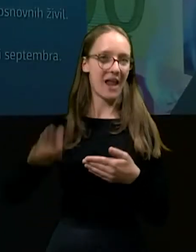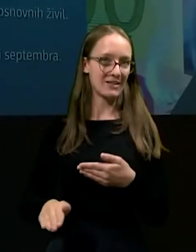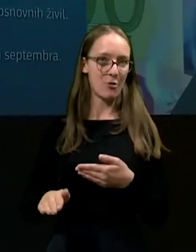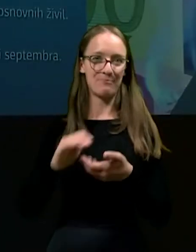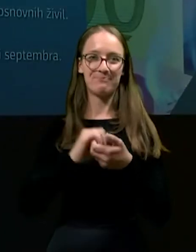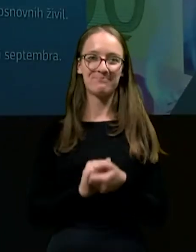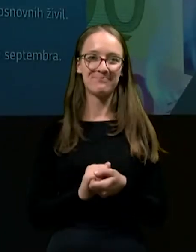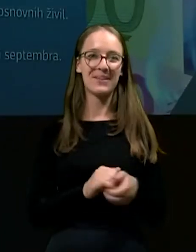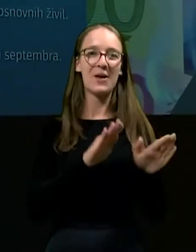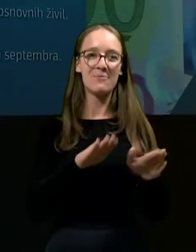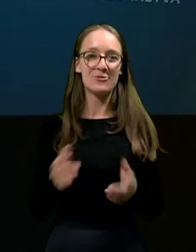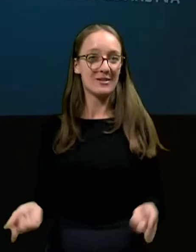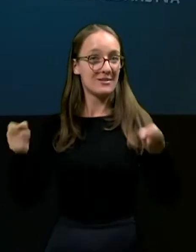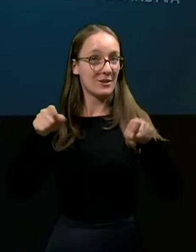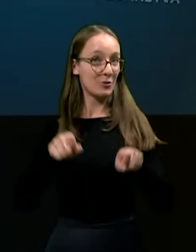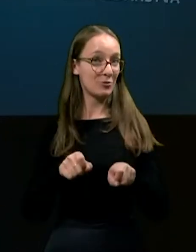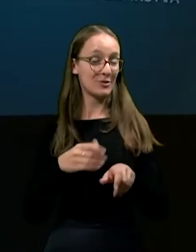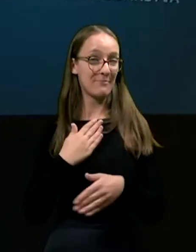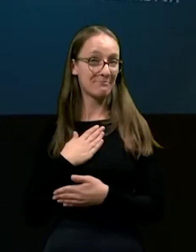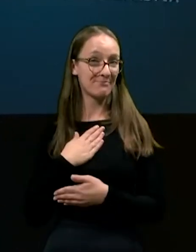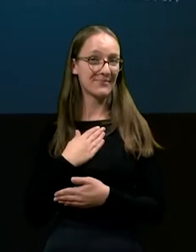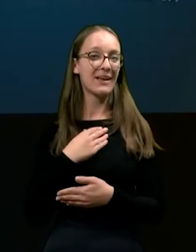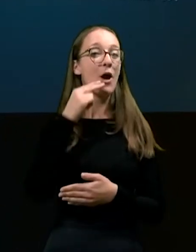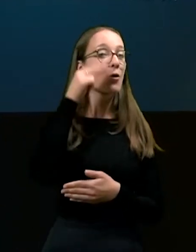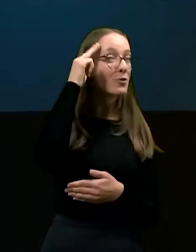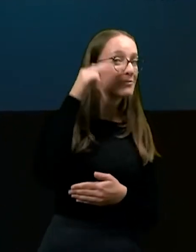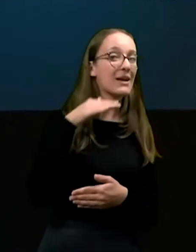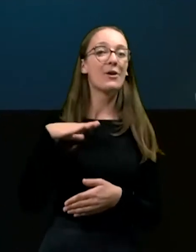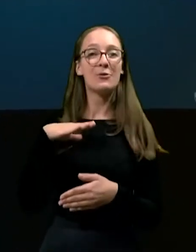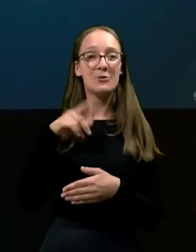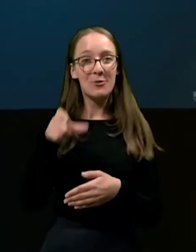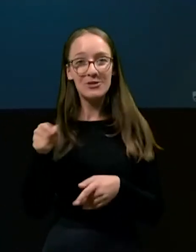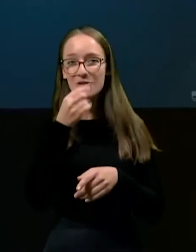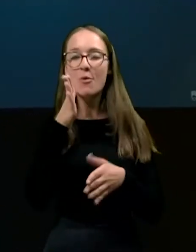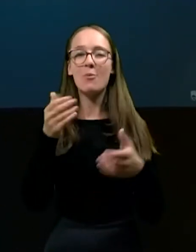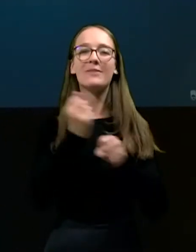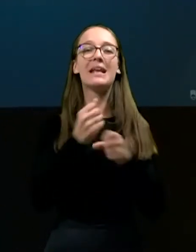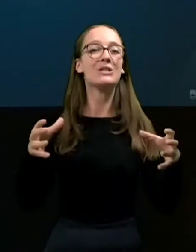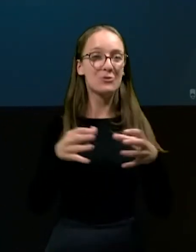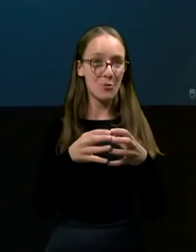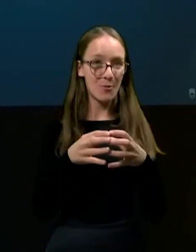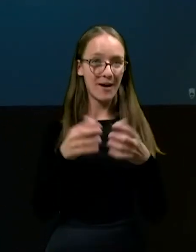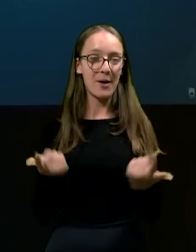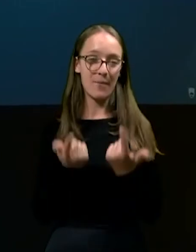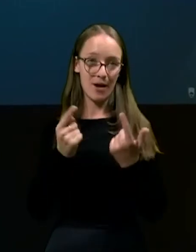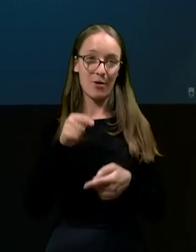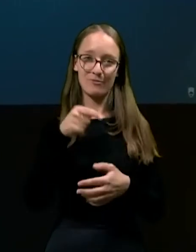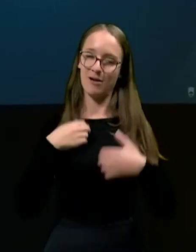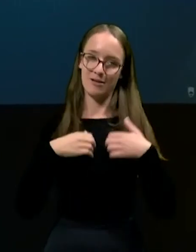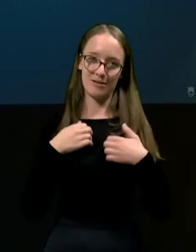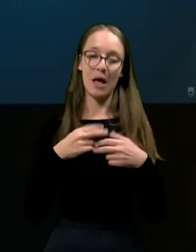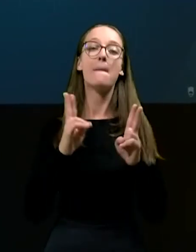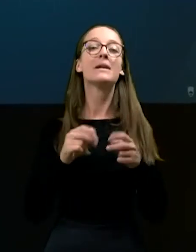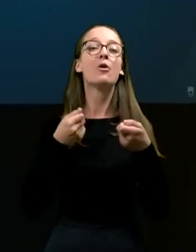Počasti zaključujem, gospe in gospodje, če bomo delali skupaj, je lahko ta kriza